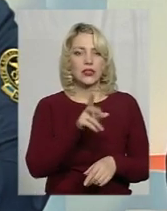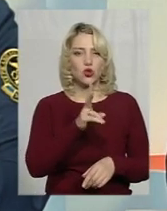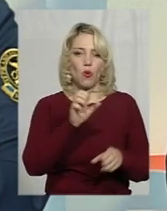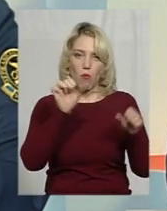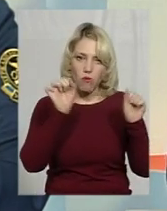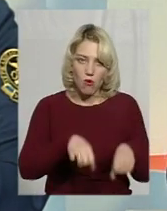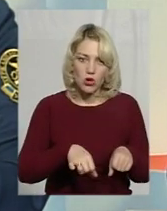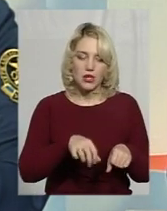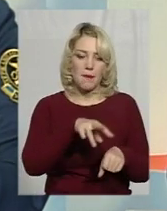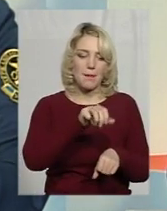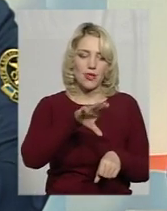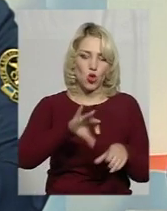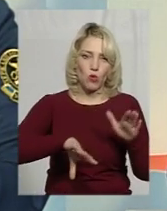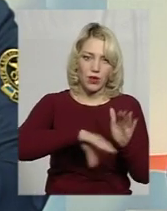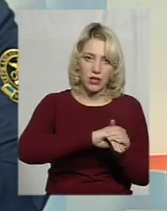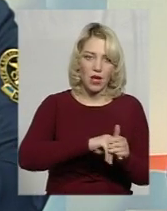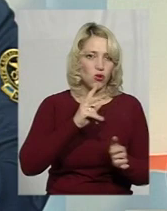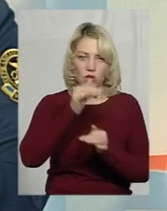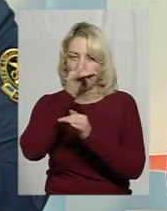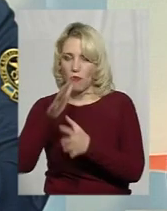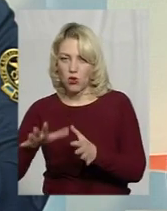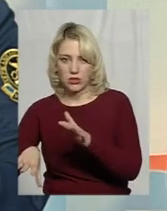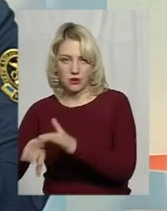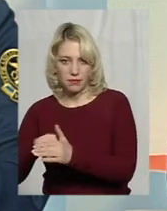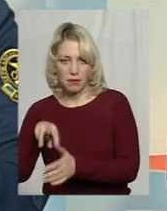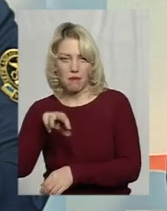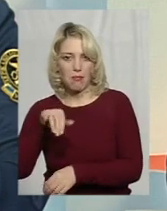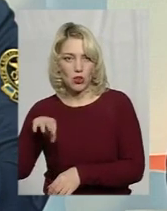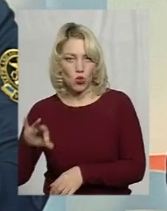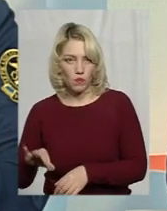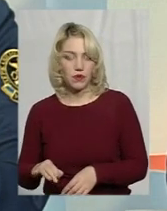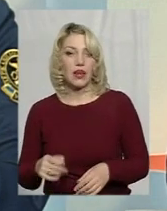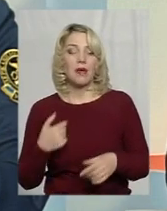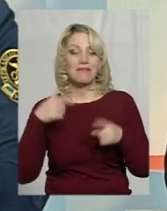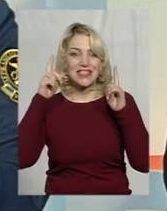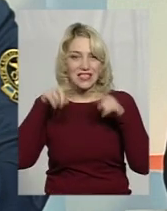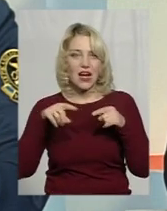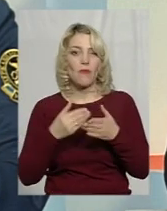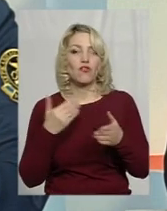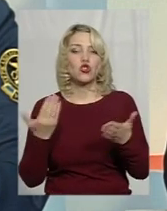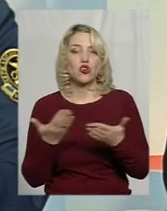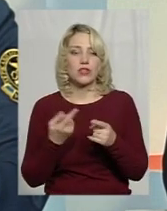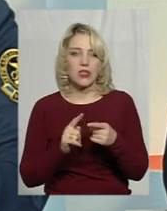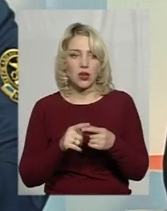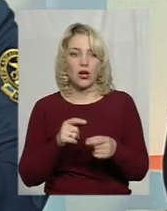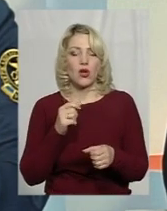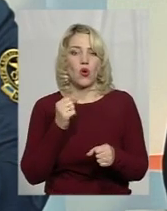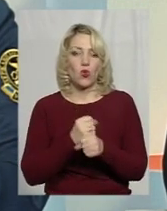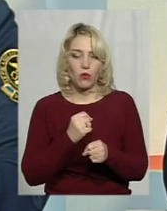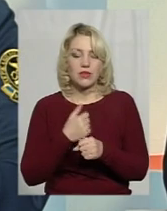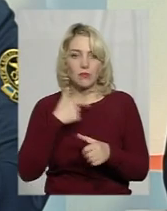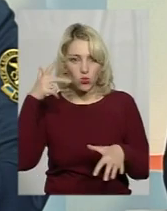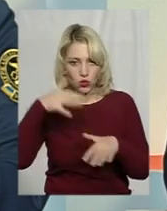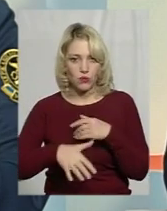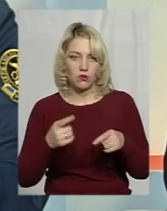розмитнювати і ті, хто не зможуть розмитнювати. Ми знаємо, для чого це робиться, ми розуміємо цю ситуацію,